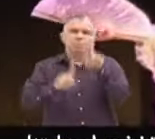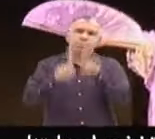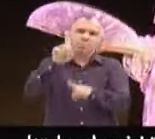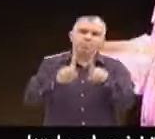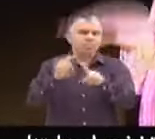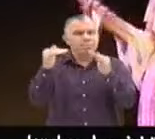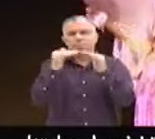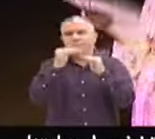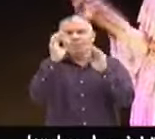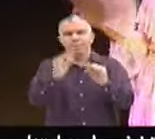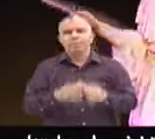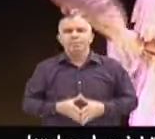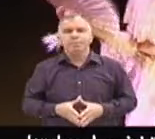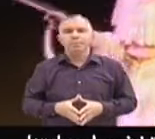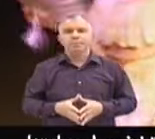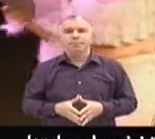ou européens sont sur notre propre actoire.